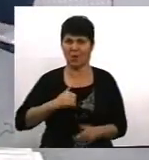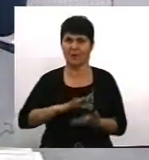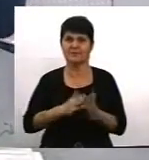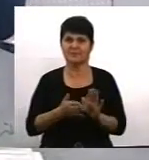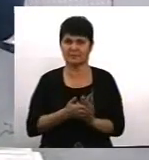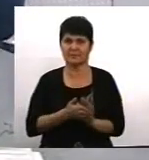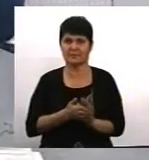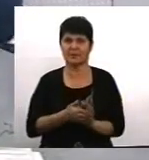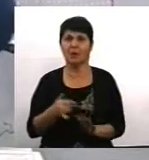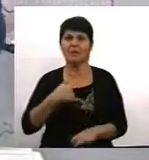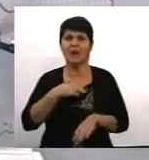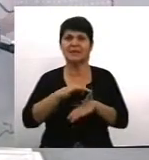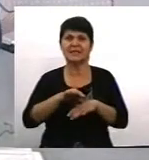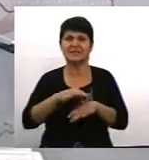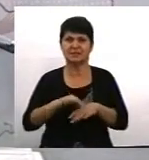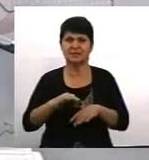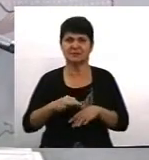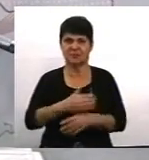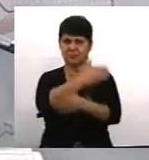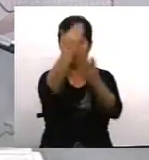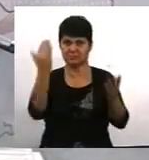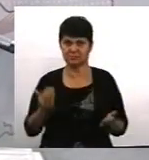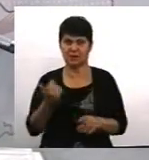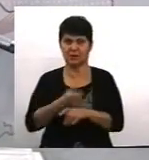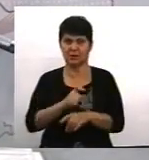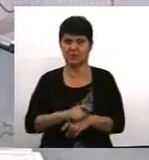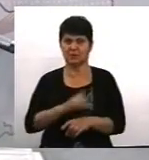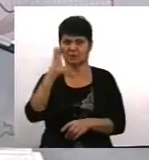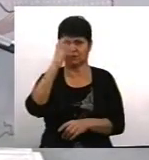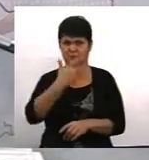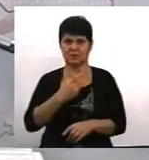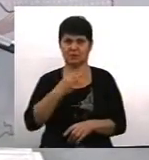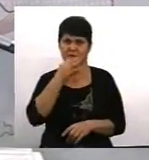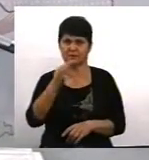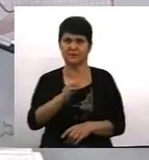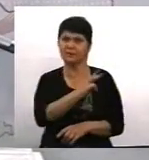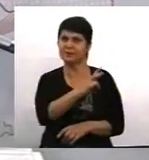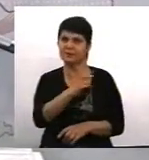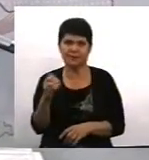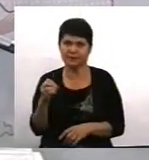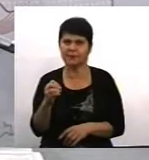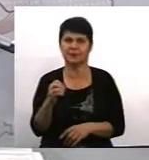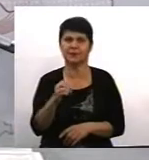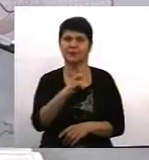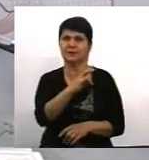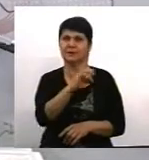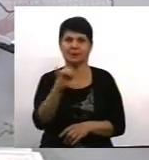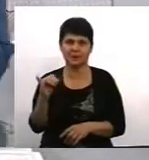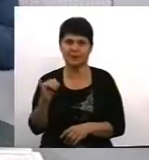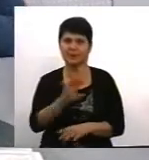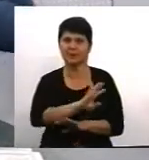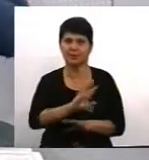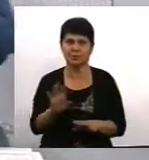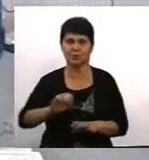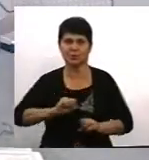повітрі бранить. І тому ми маємо дуже серйозно скластися і сказати, ні, ми не будемо стосовно один одного, одна одної, просто